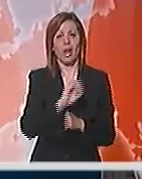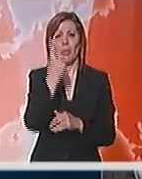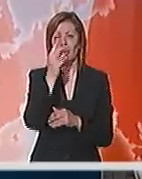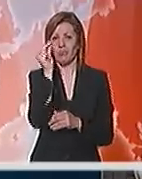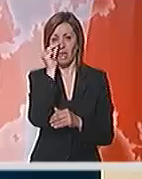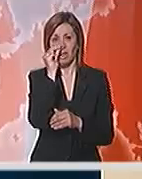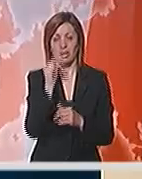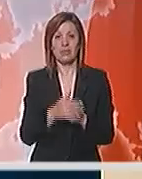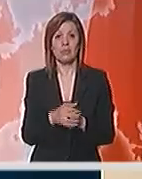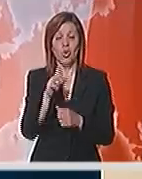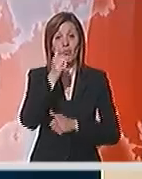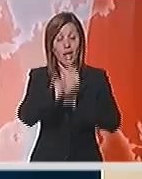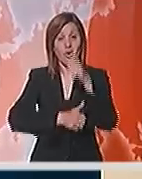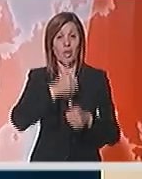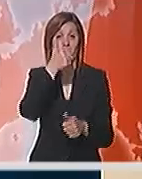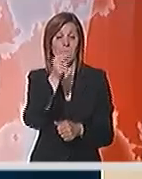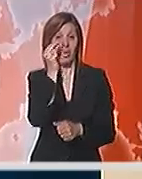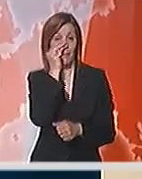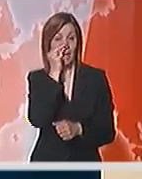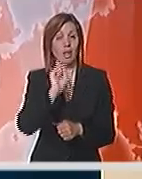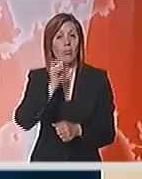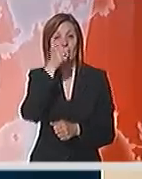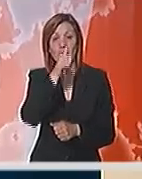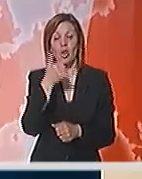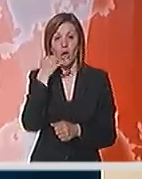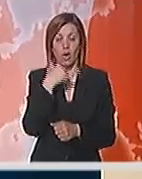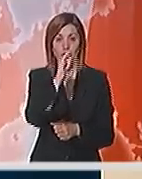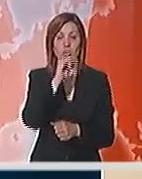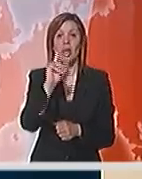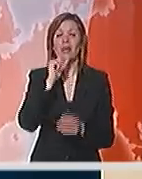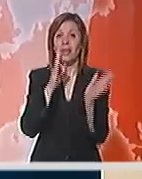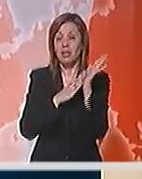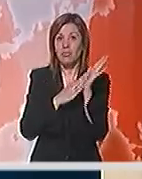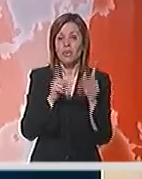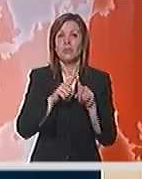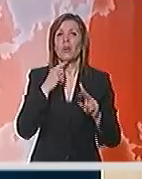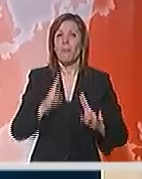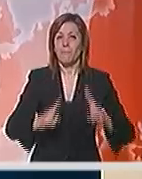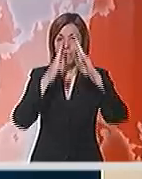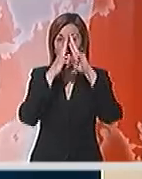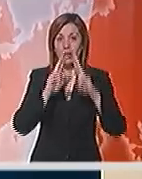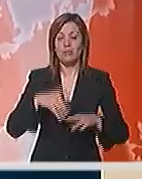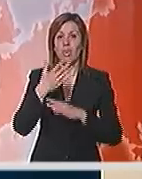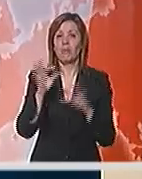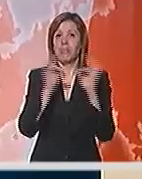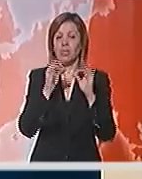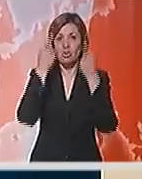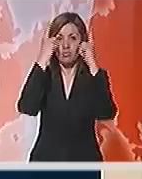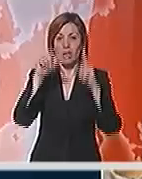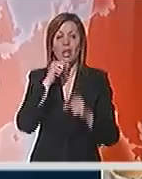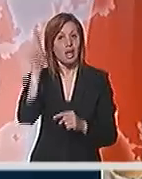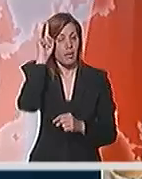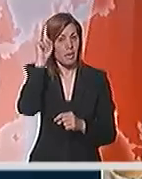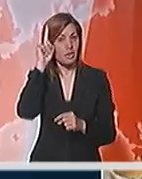odredištima. Ove godine za 1. maj prvo što je otišao je Rim, zatim Pariz, za slijede, recimo, Barcelona i Berlin.